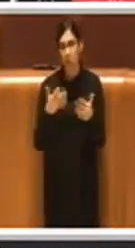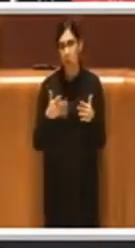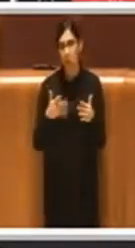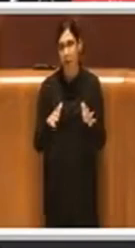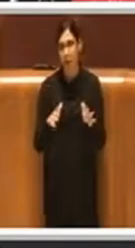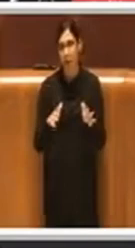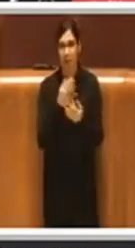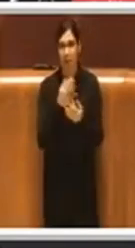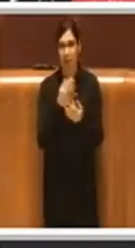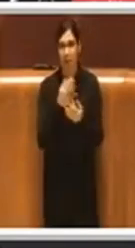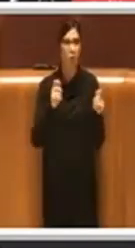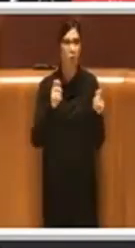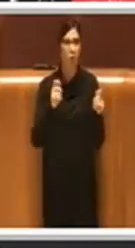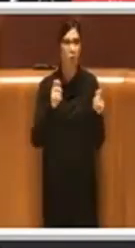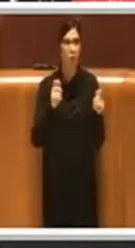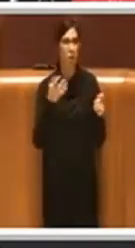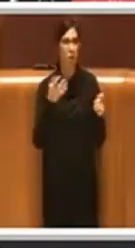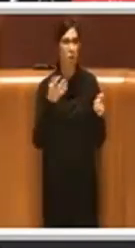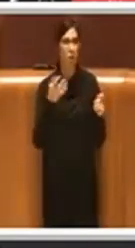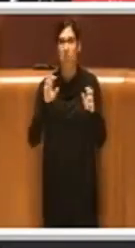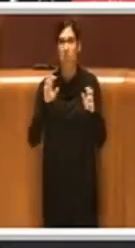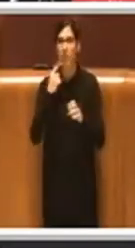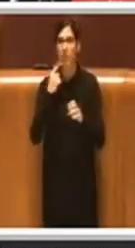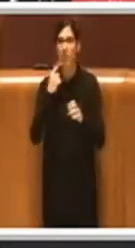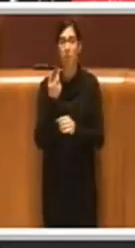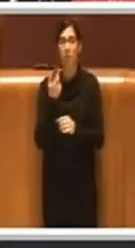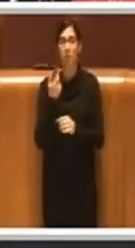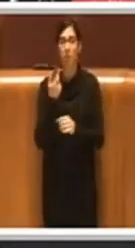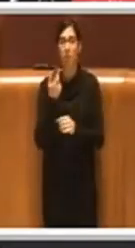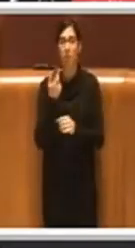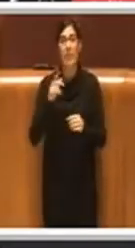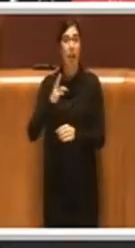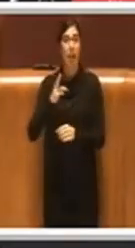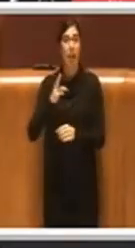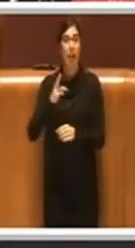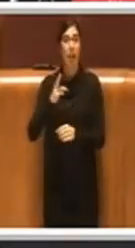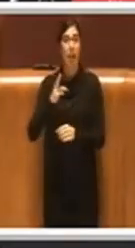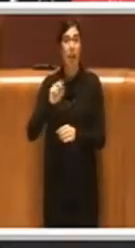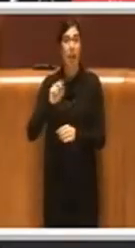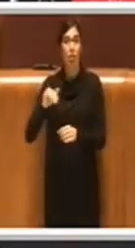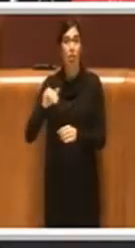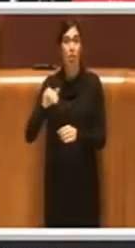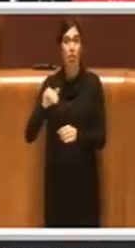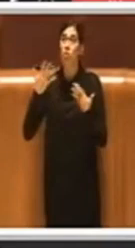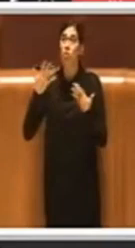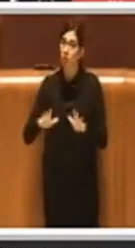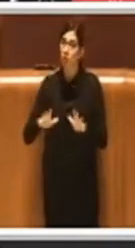le testate, insomma che la Sindacaraggio è già formalizzato tramite una lettera al Premier